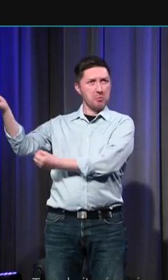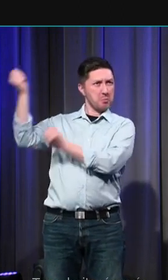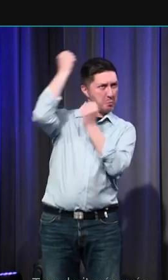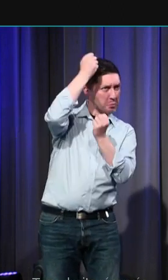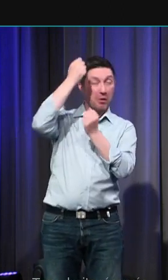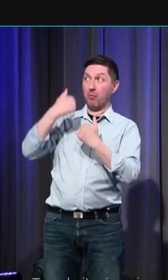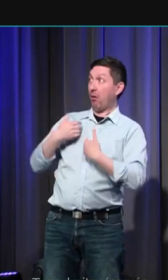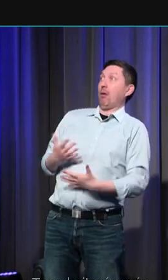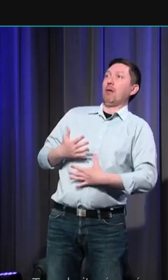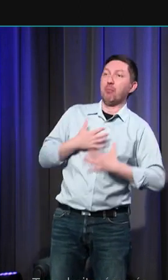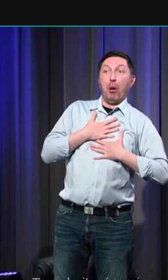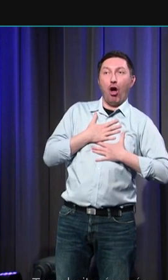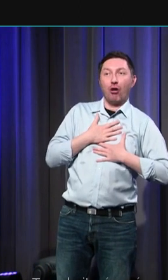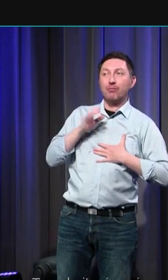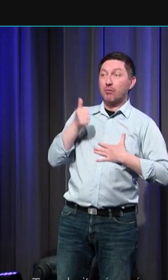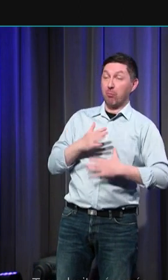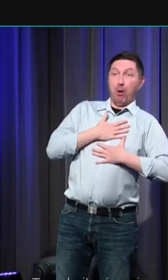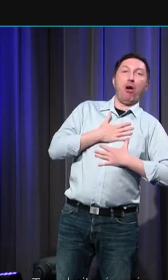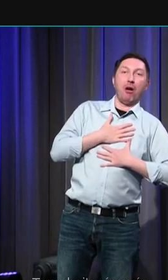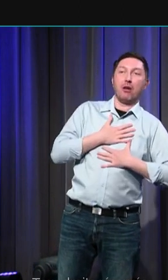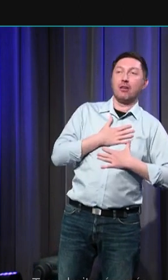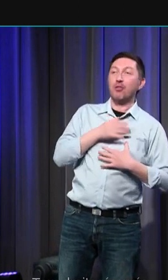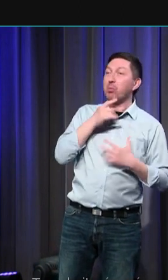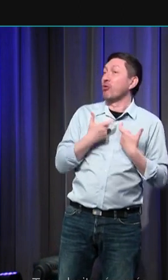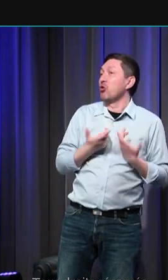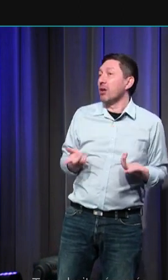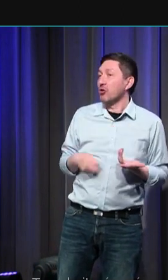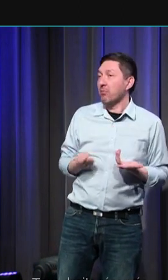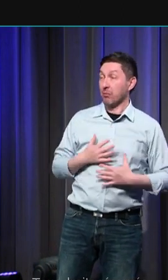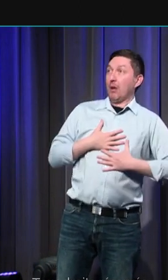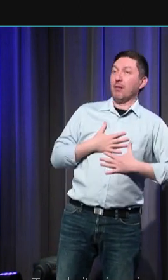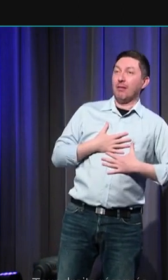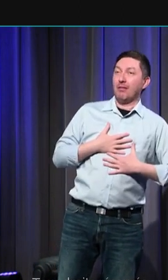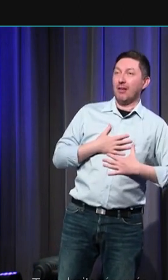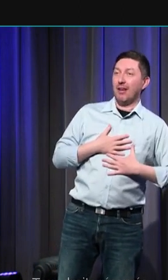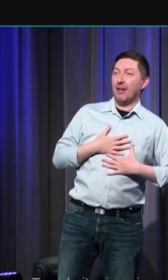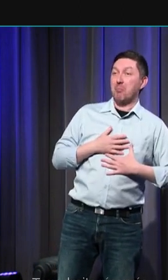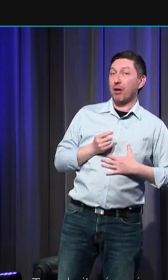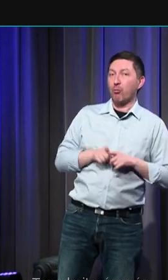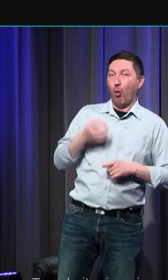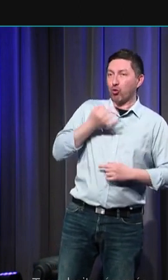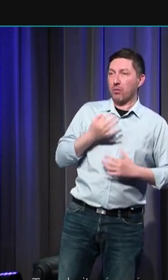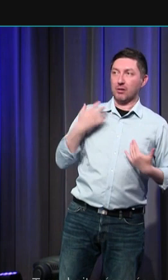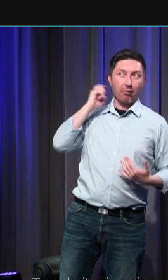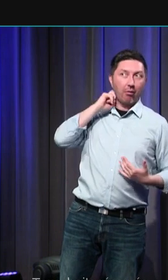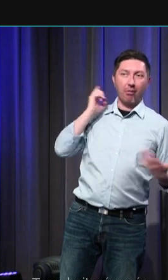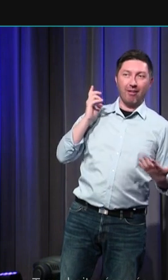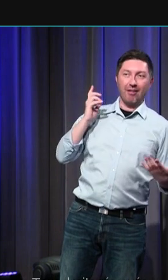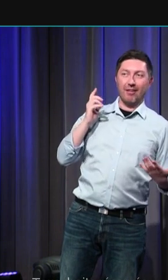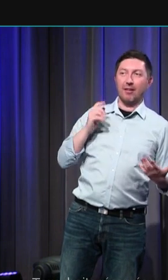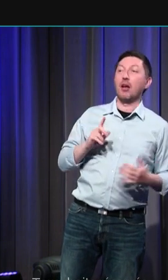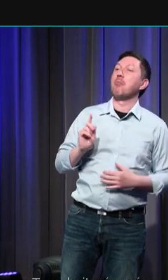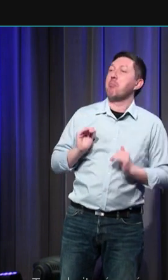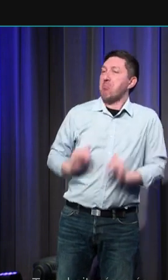peur, et cela de façon irrépressible. Ce sursaut, en fait, n qu'un réflexe, même s'il contient déjà une